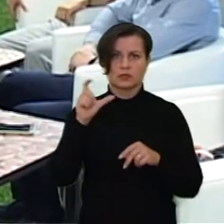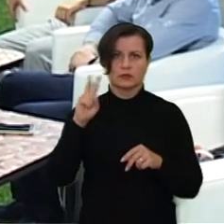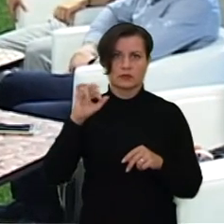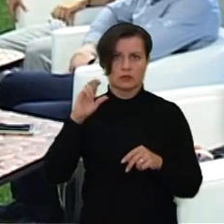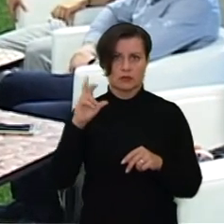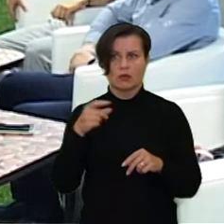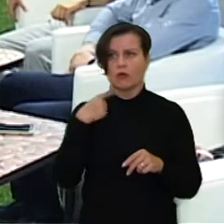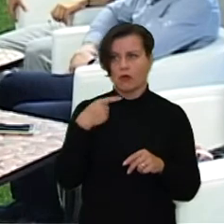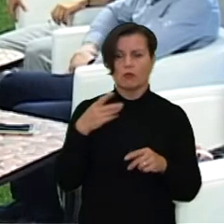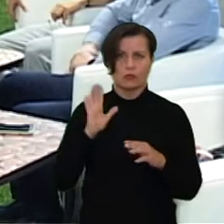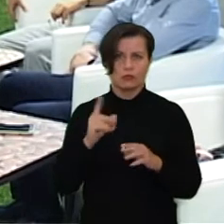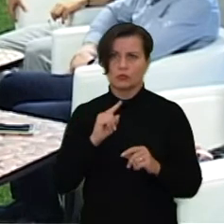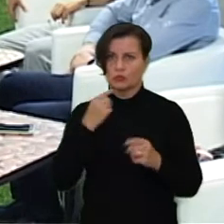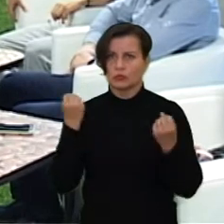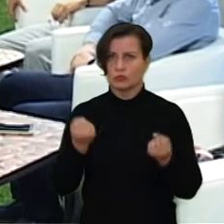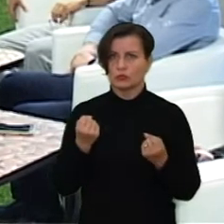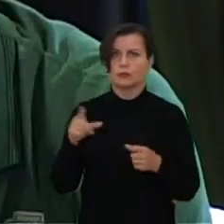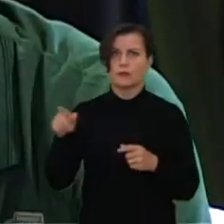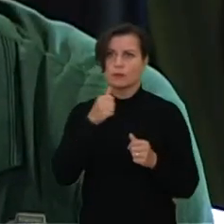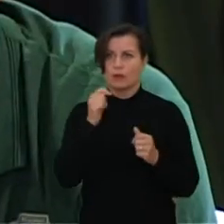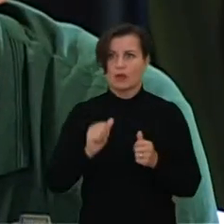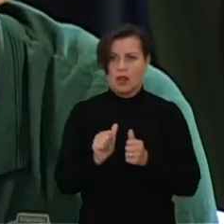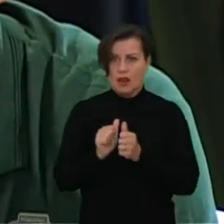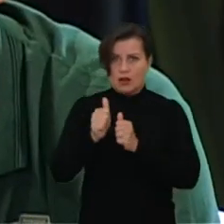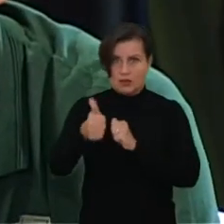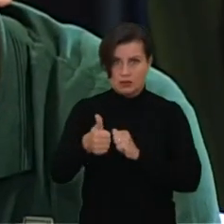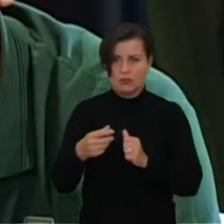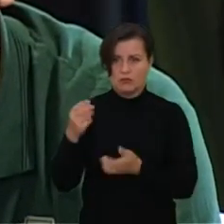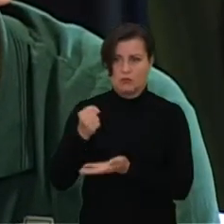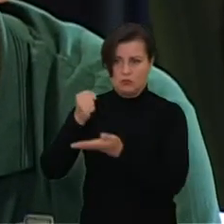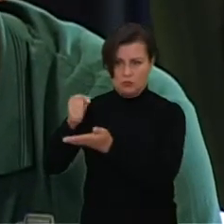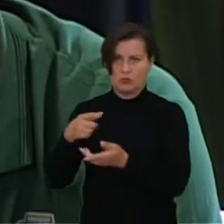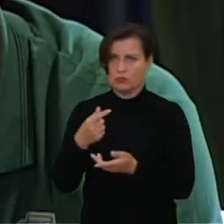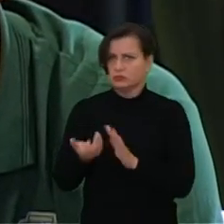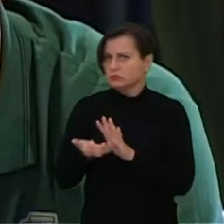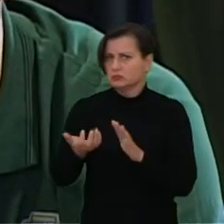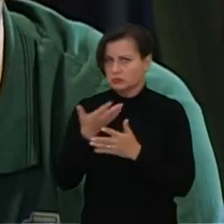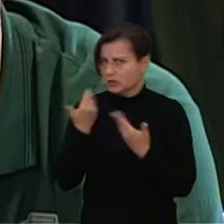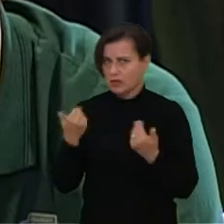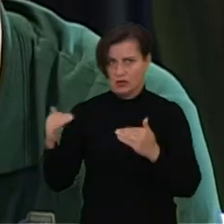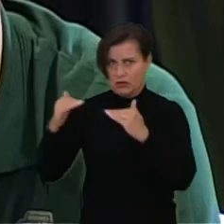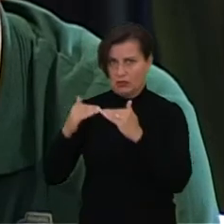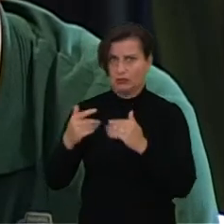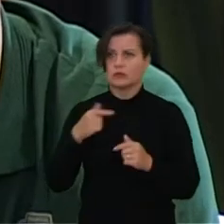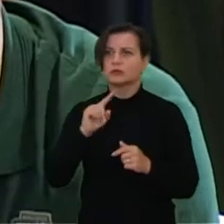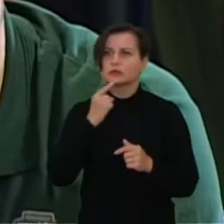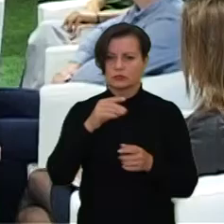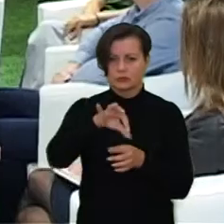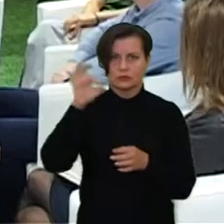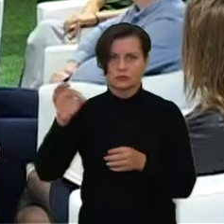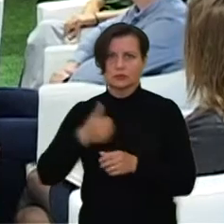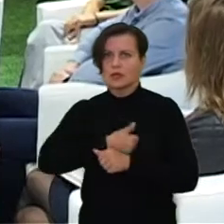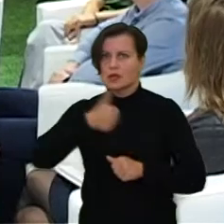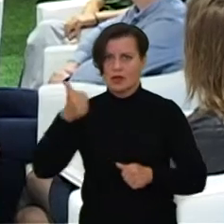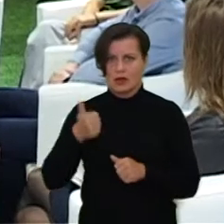taip pat bus nelengva. Nes tolik ražu neprilykstame lyderių biudžetams ir negalima įsigyti pačių geriausių žaidėjų. Tačiau kėdainių